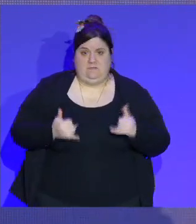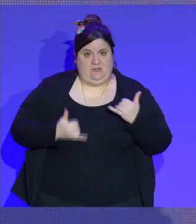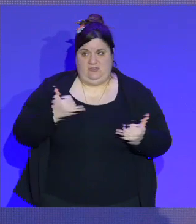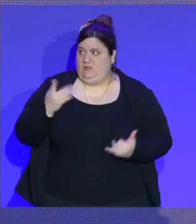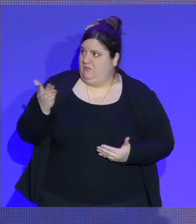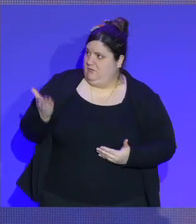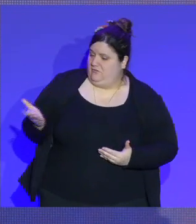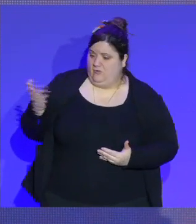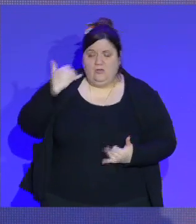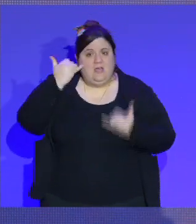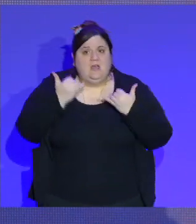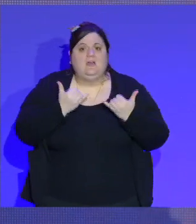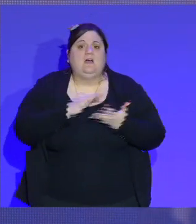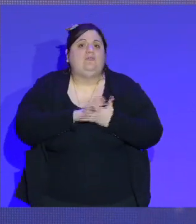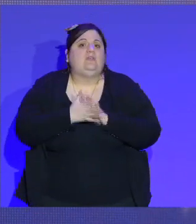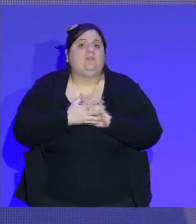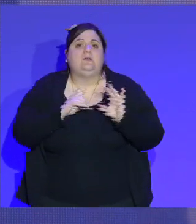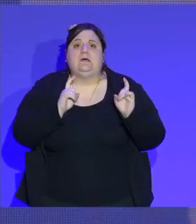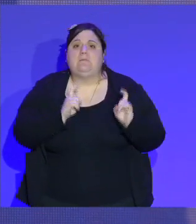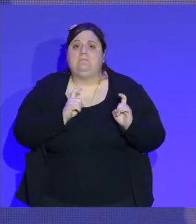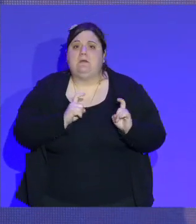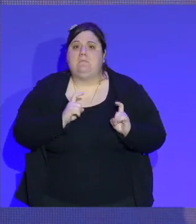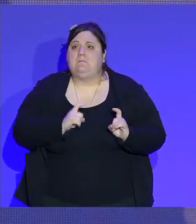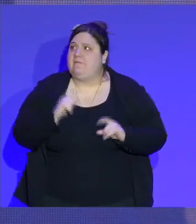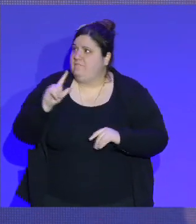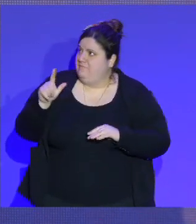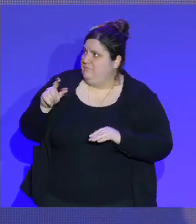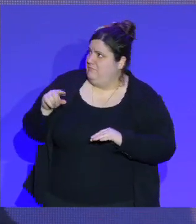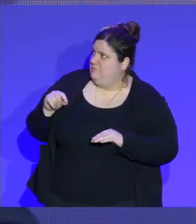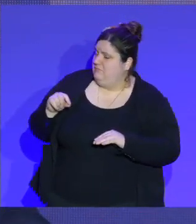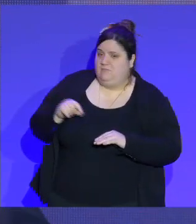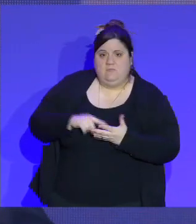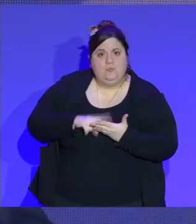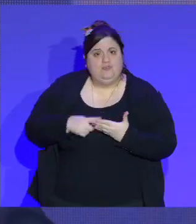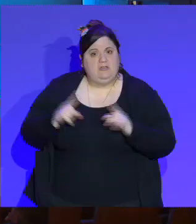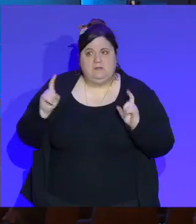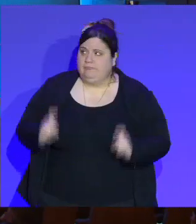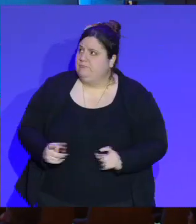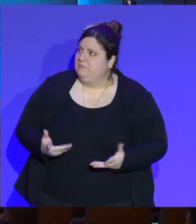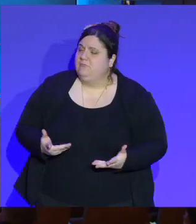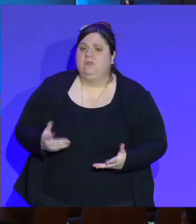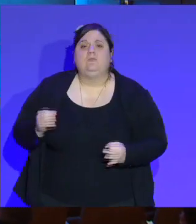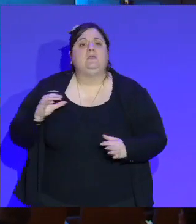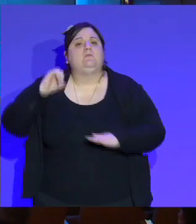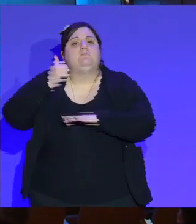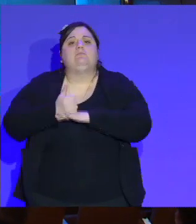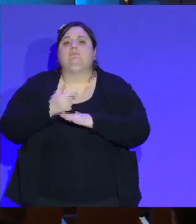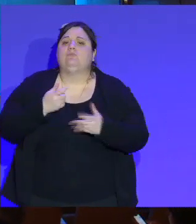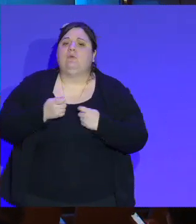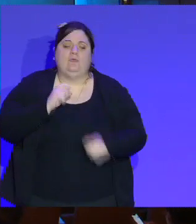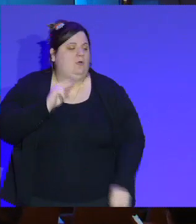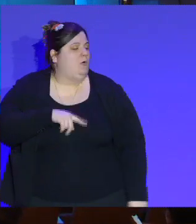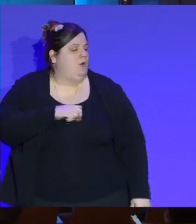sur ces associations, à chaque fois qu'on réduit leurs moyens ou qu'on les regarde de loin avec un certain mépris,